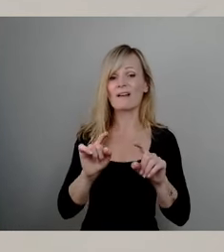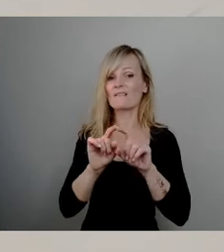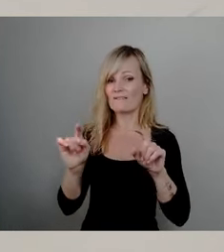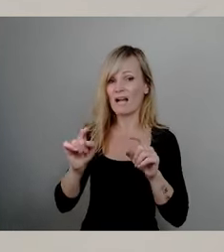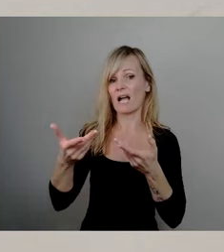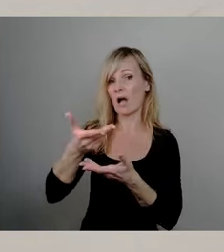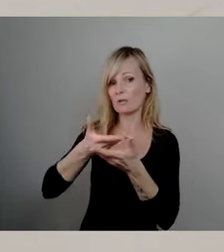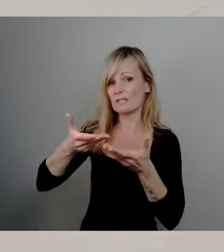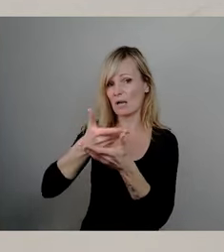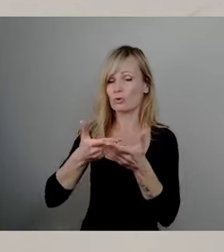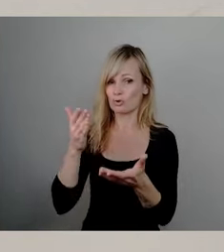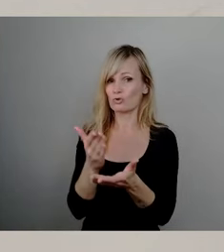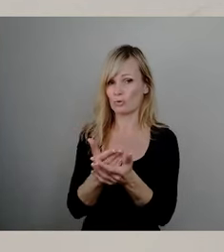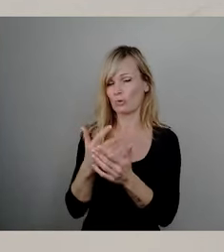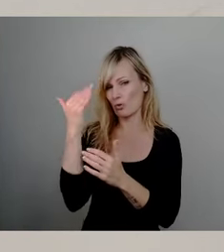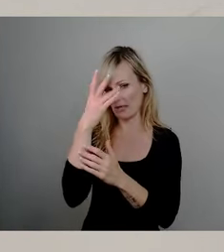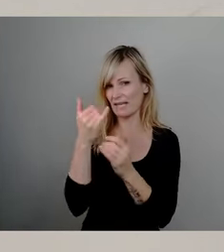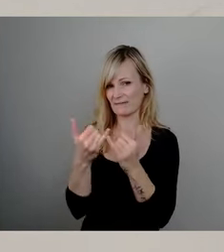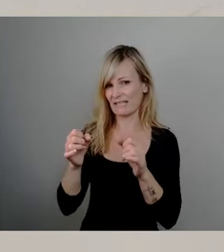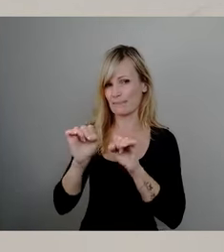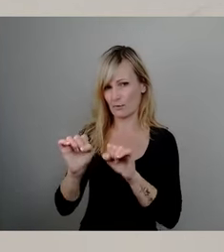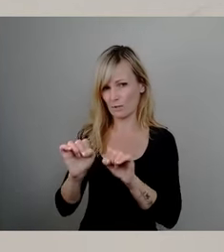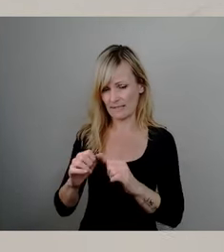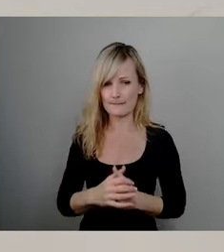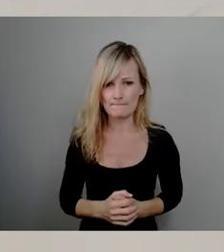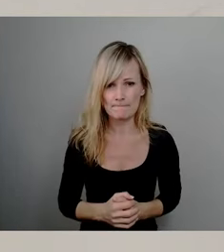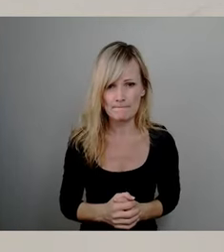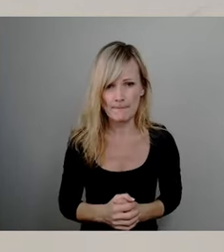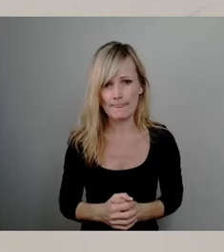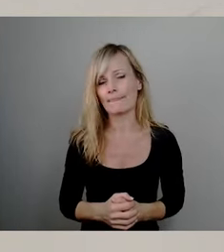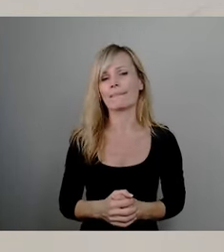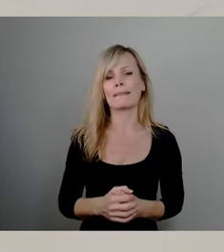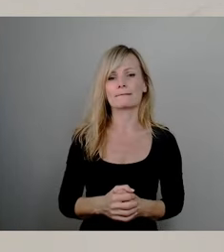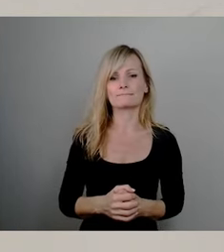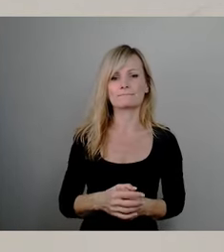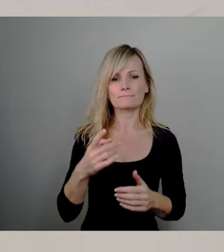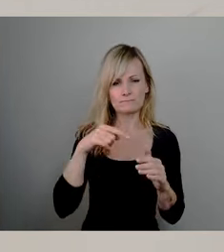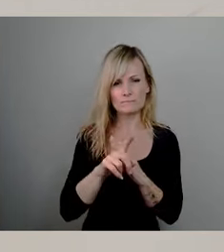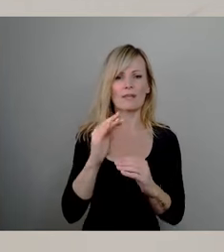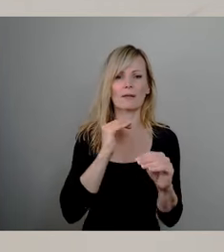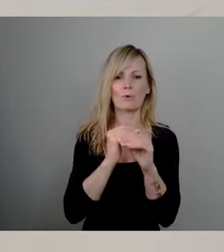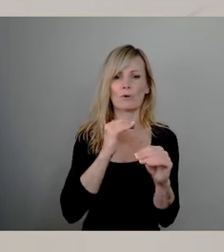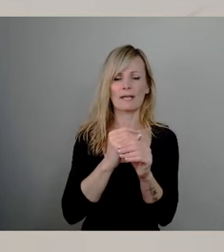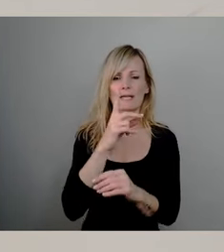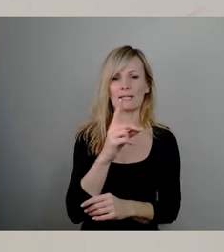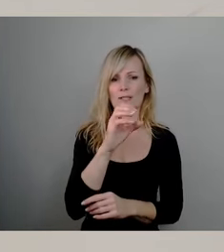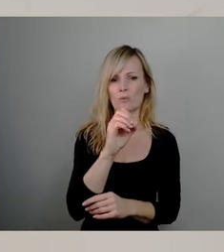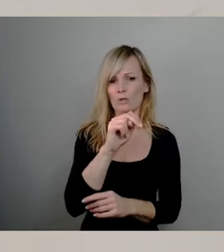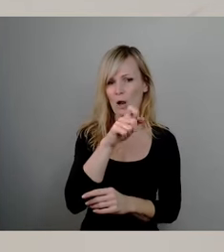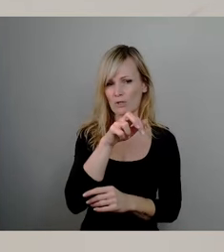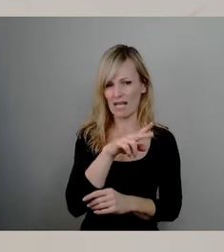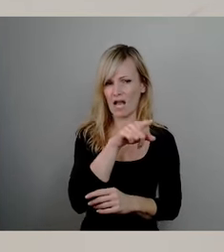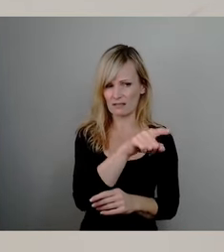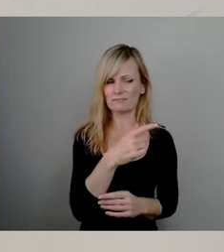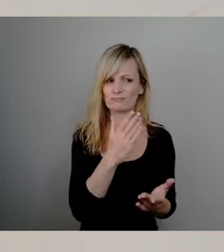Austausch. Wir hatten das bereits durch den Kollegen Donhauser dargestellt. Der